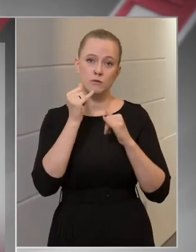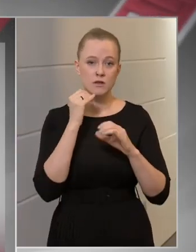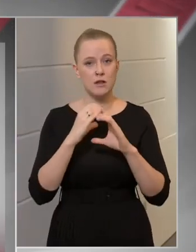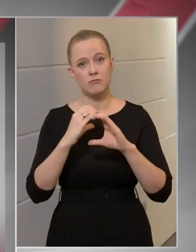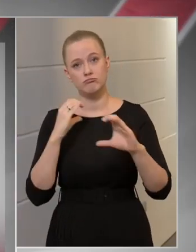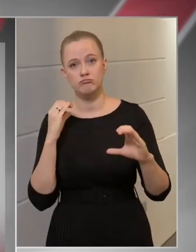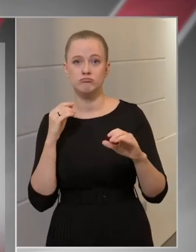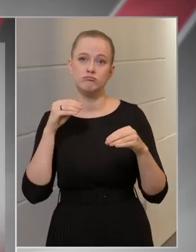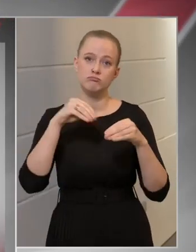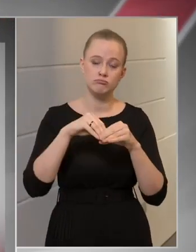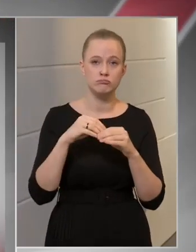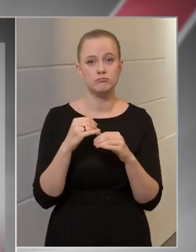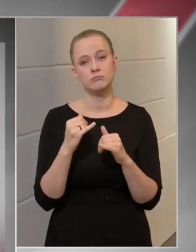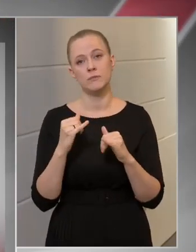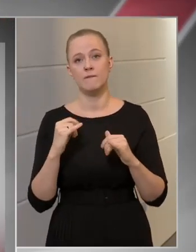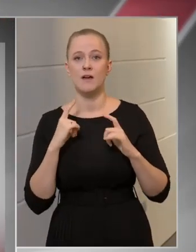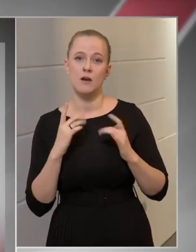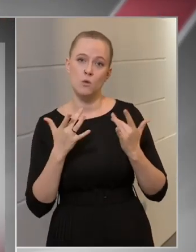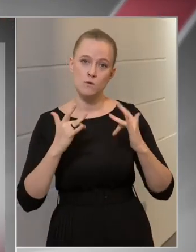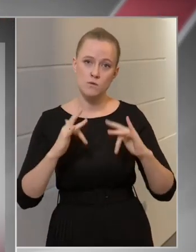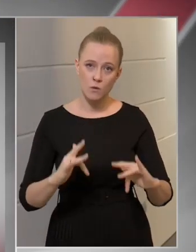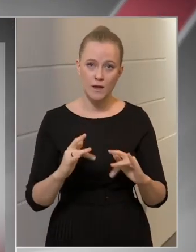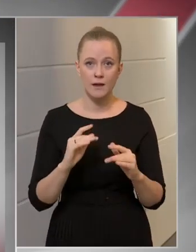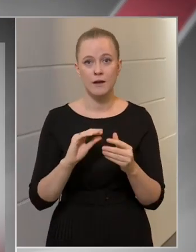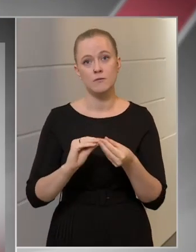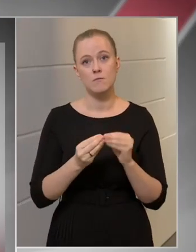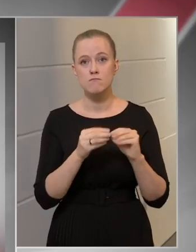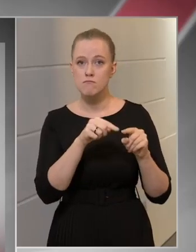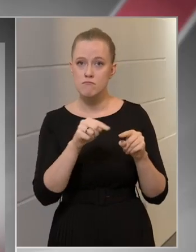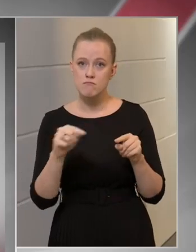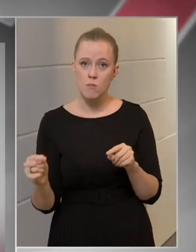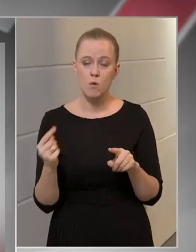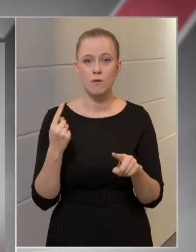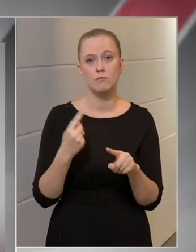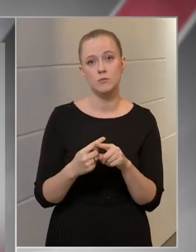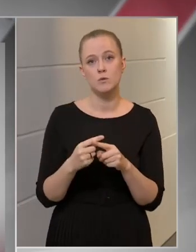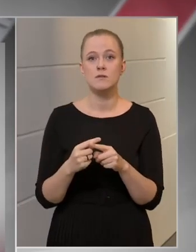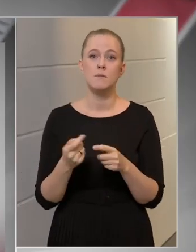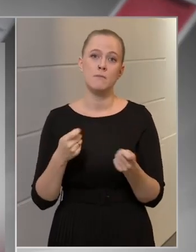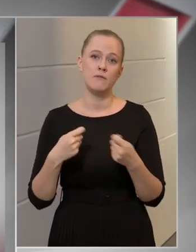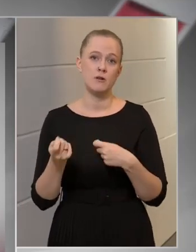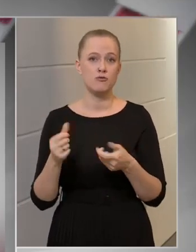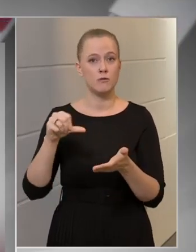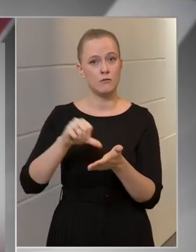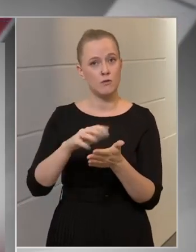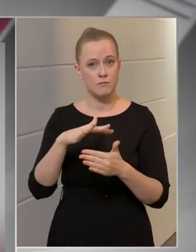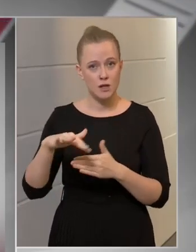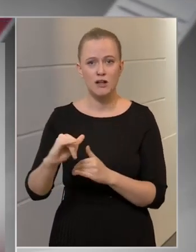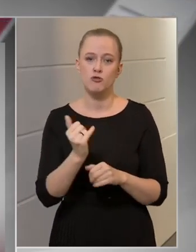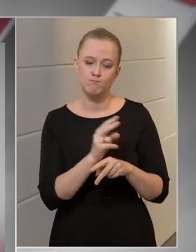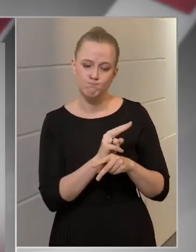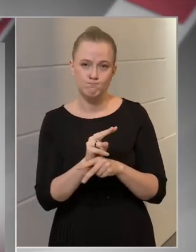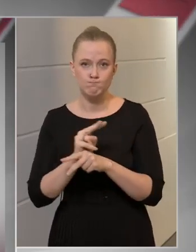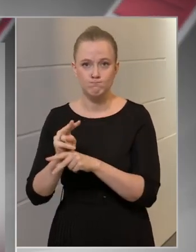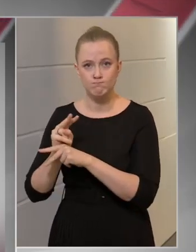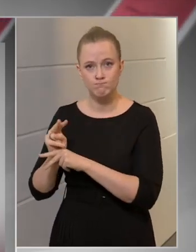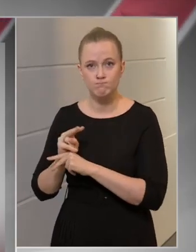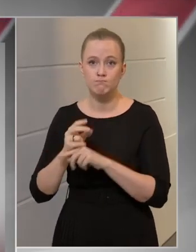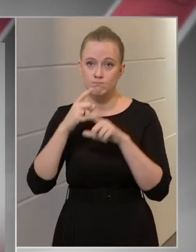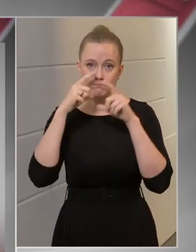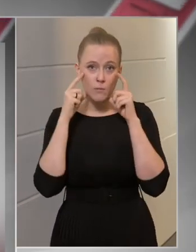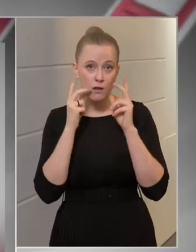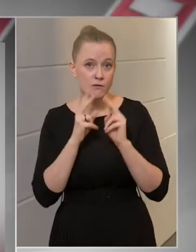tömegközlekedési eszközök várakozó helyein, a kereskedelmi üzletekben, illetve a bevásárlóközpontok területén is ellenőriztük a maszkviselési